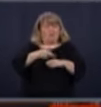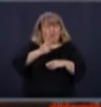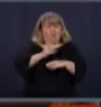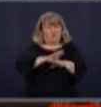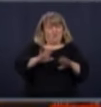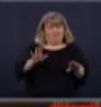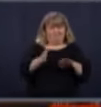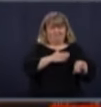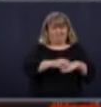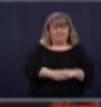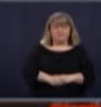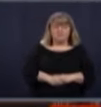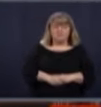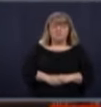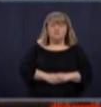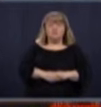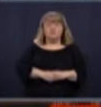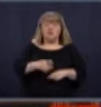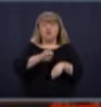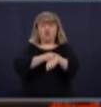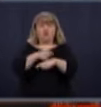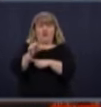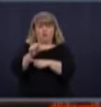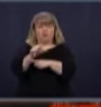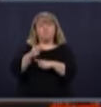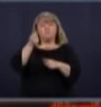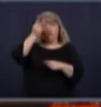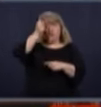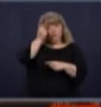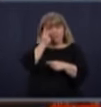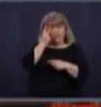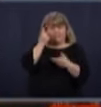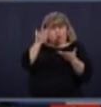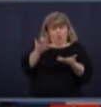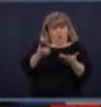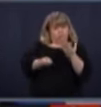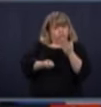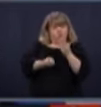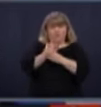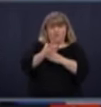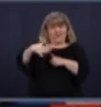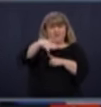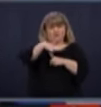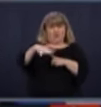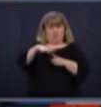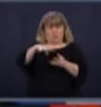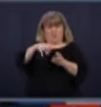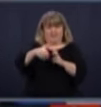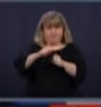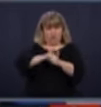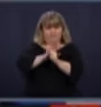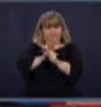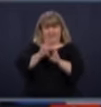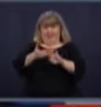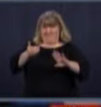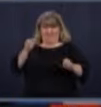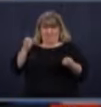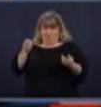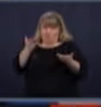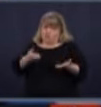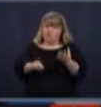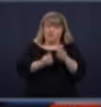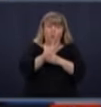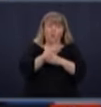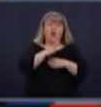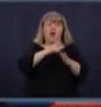vous comprendrez qu'on vit une situation qui est excessivement nouvelle. Il y a des règles générales qui sont recommandées, puis il y des